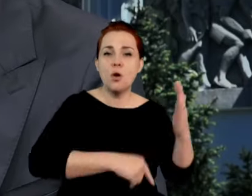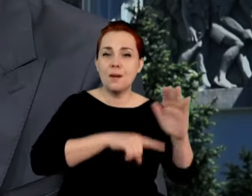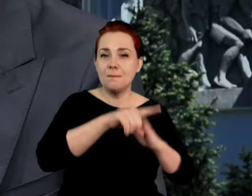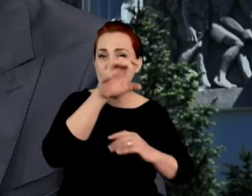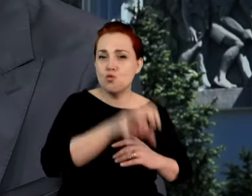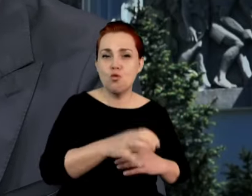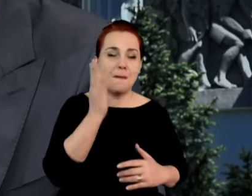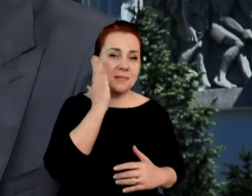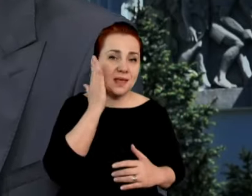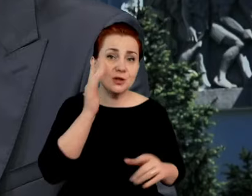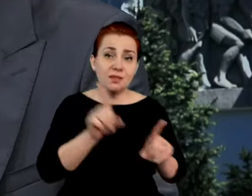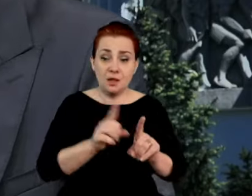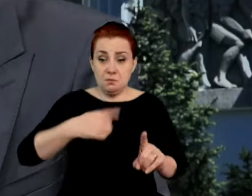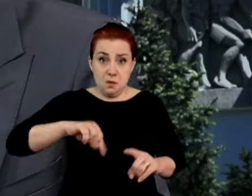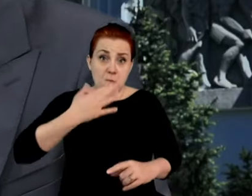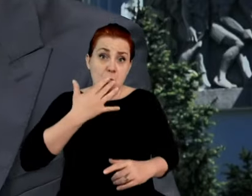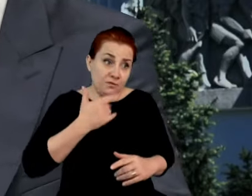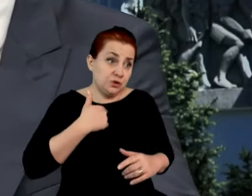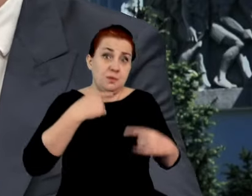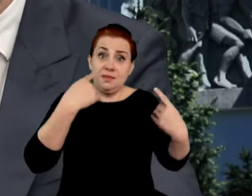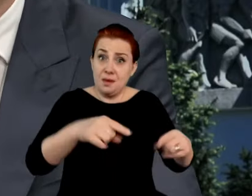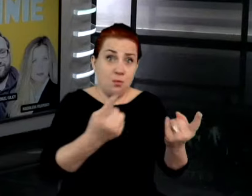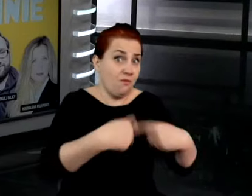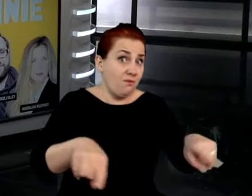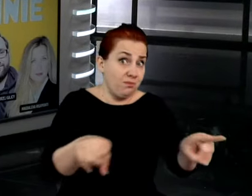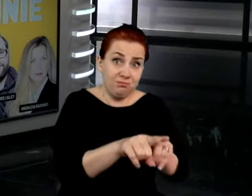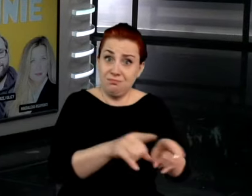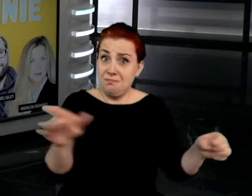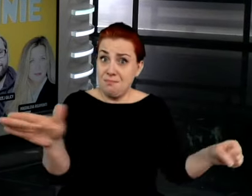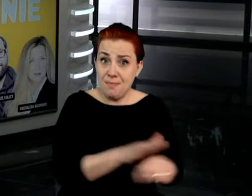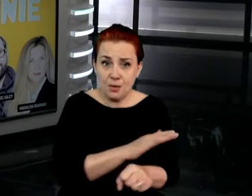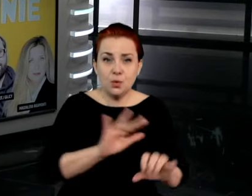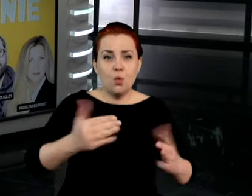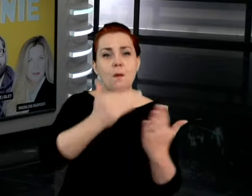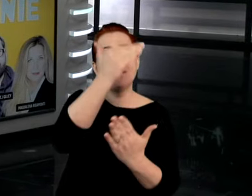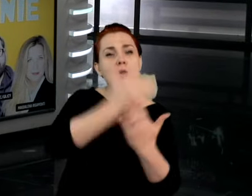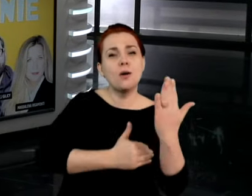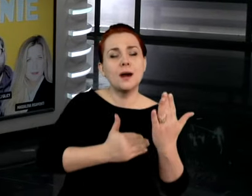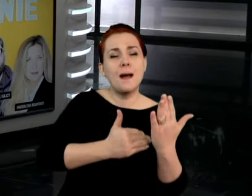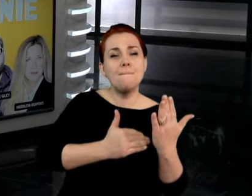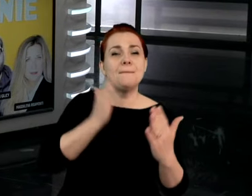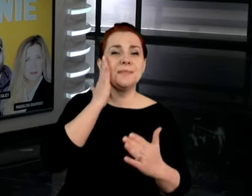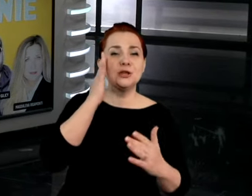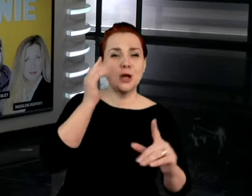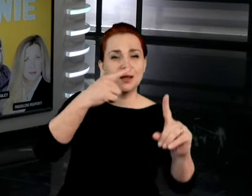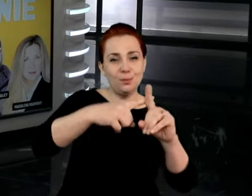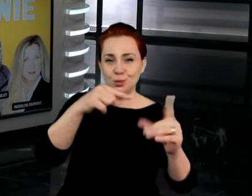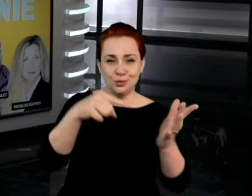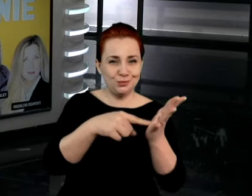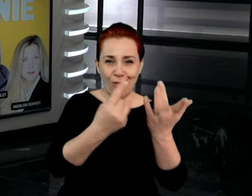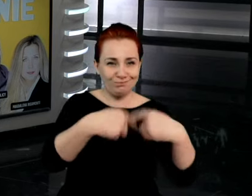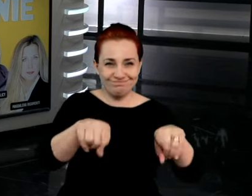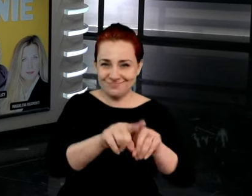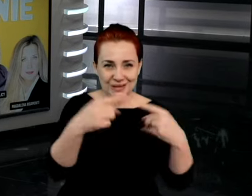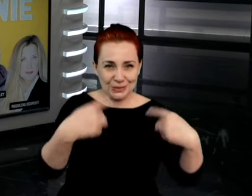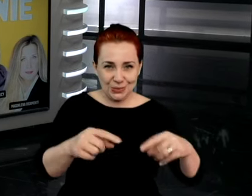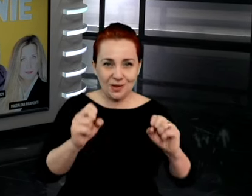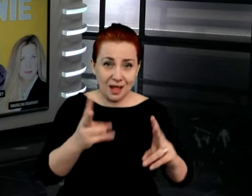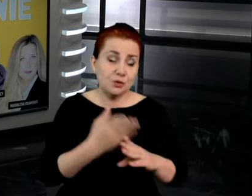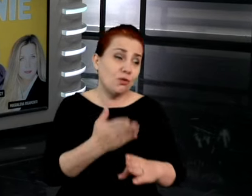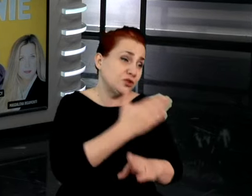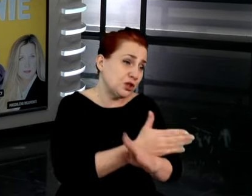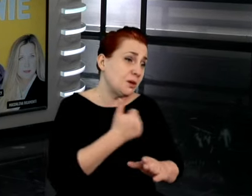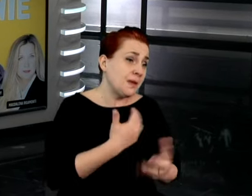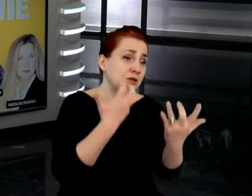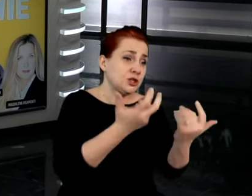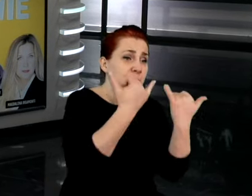Pewne deklaracje z naszej strony, które nie zostały w pełni zrealizowane. Czyli program Mieszkanie Plus generalnie nie wyszedł powiedzmy... Nie wyszedł w pełni, tak jakbyśmy sobie tego życzyli oczywiście